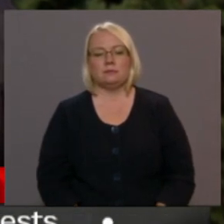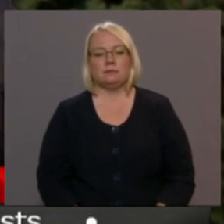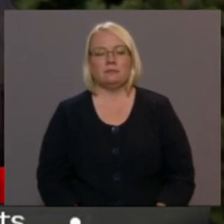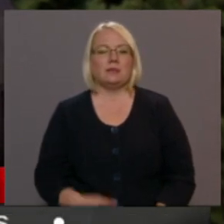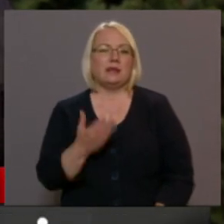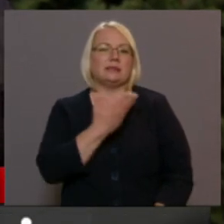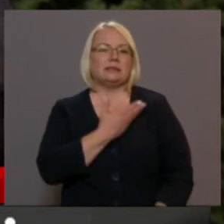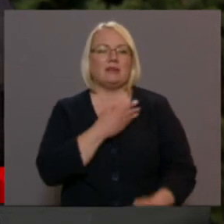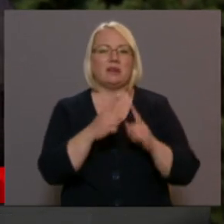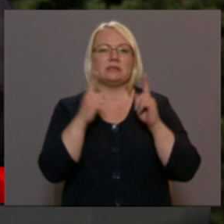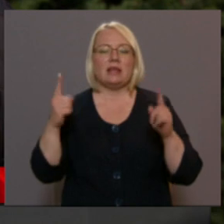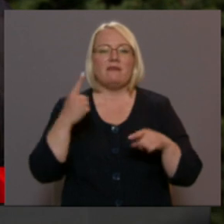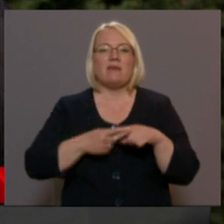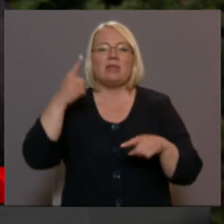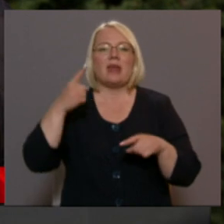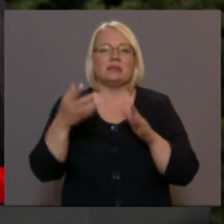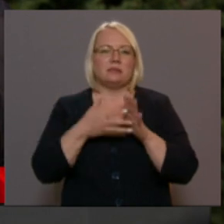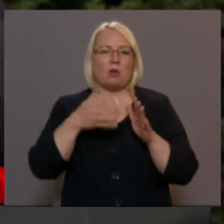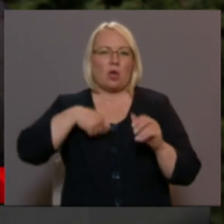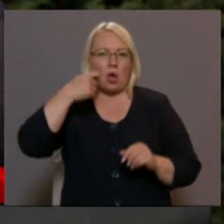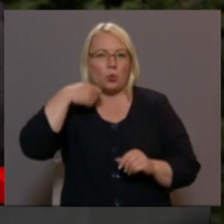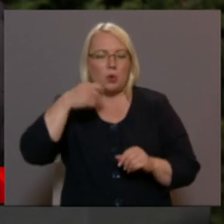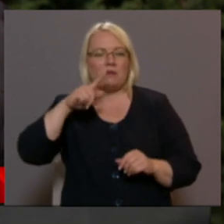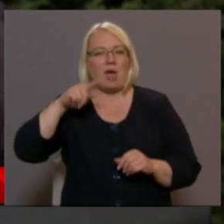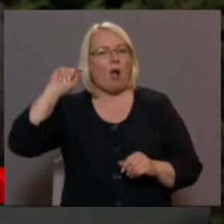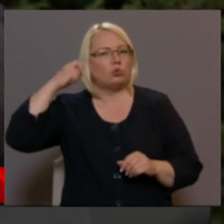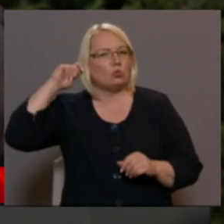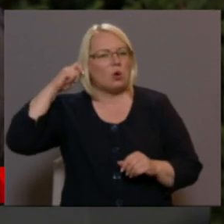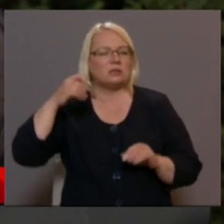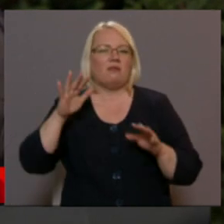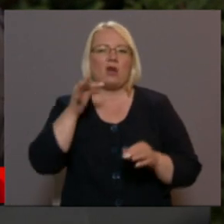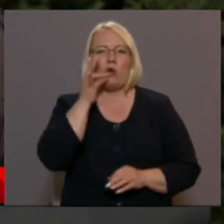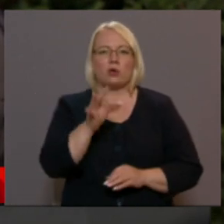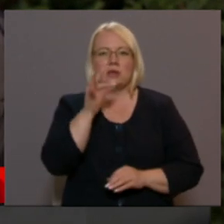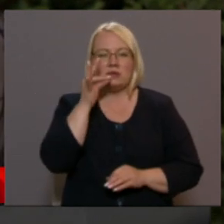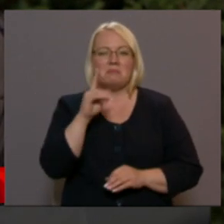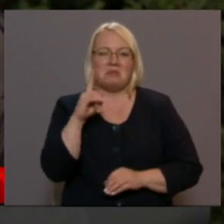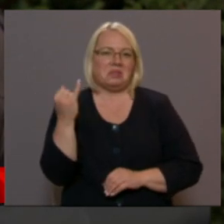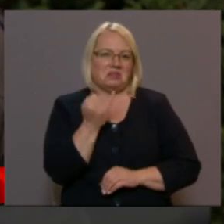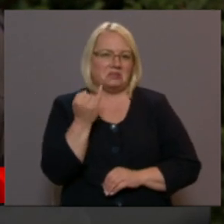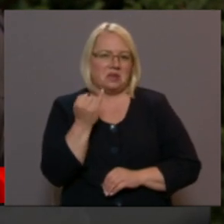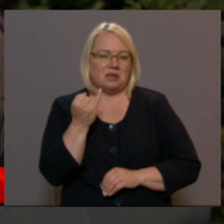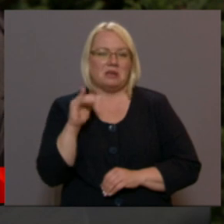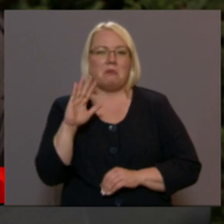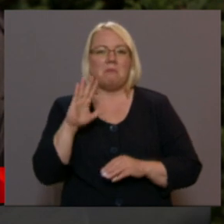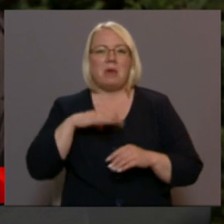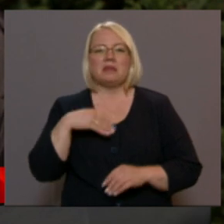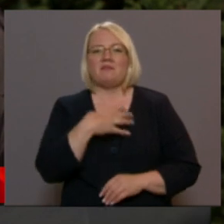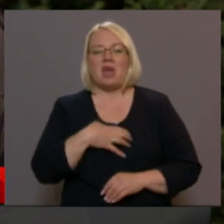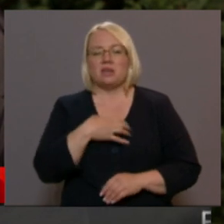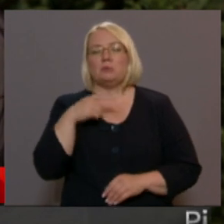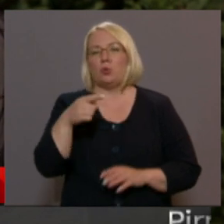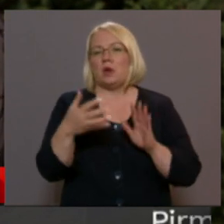Zīves cikli šādām vienreiz lietojumām karotītēm vai ausu kociņiem un kokteiļu sāmiņiem ir interesants. Pēc vajadzības to izmanto